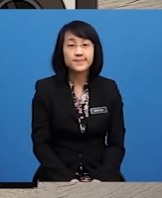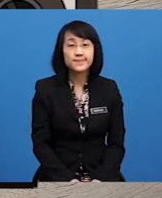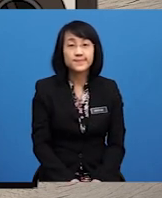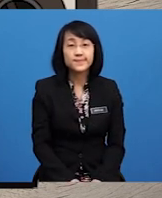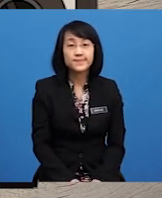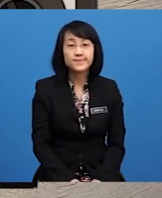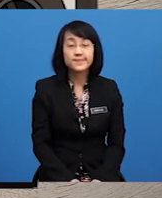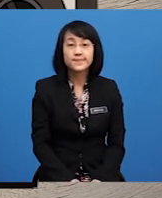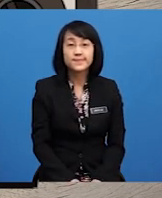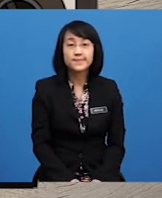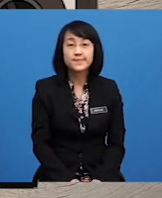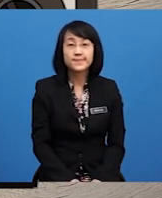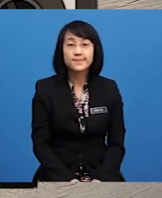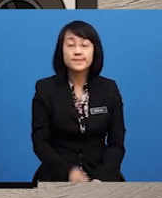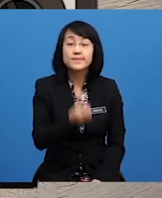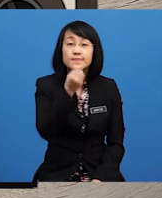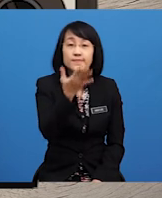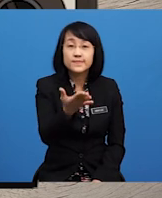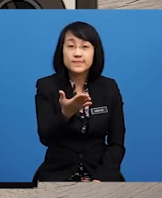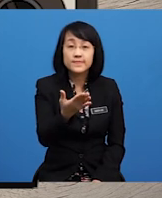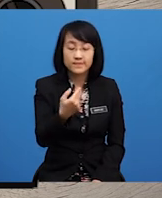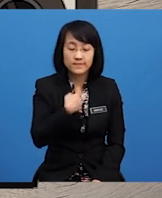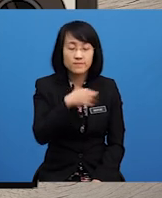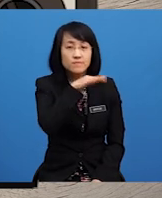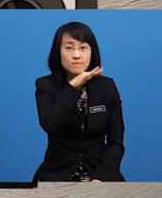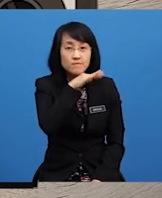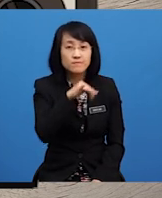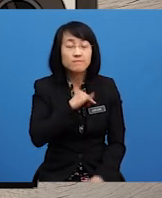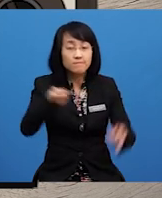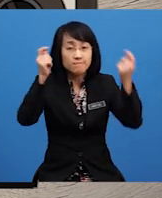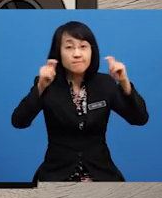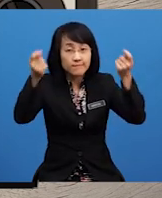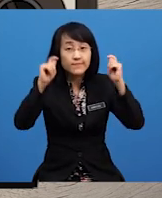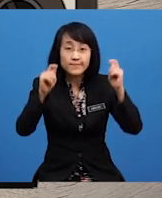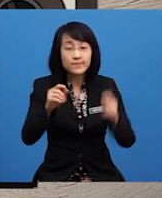Pak Su Saya ini Kotor Saya mandi Dulu Pak Su